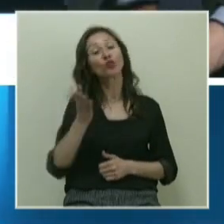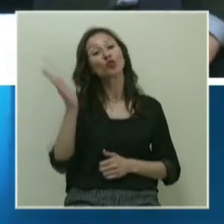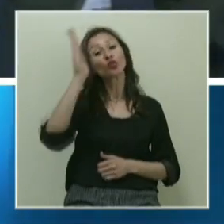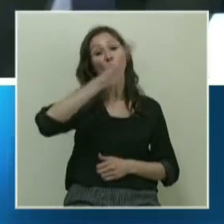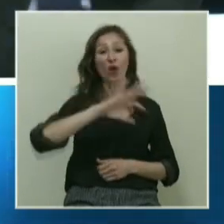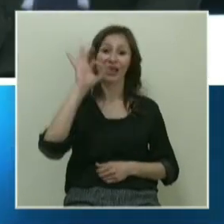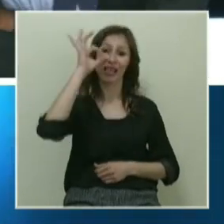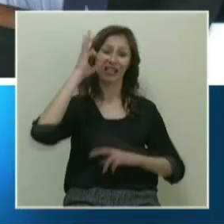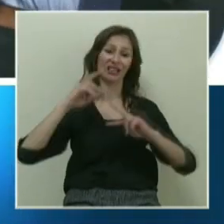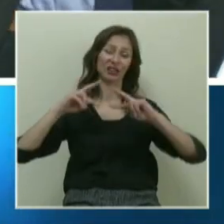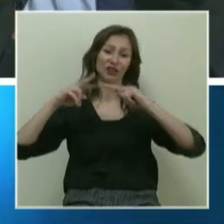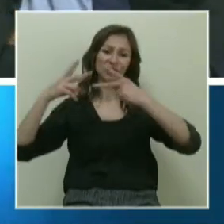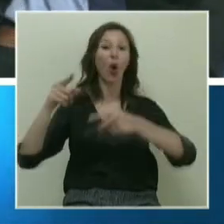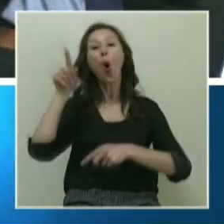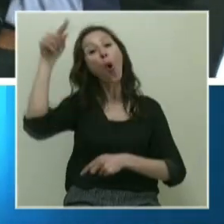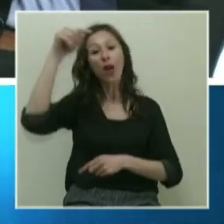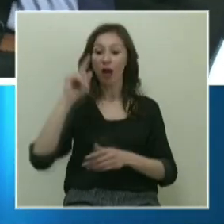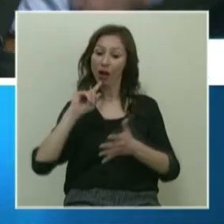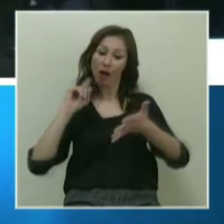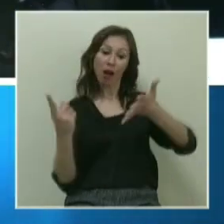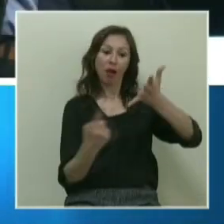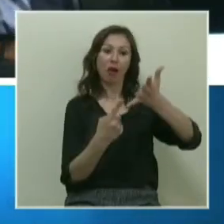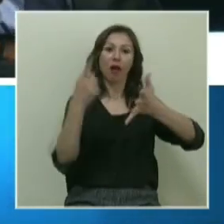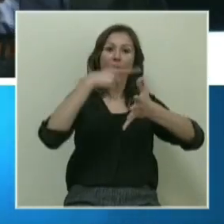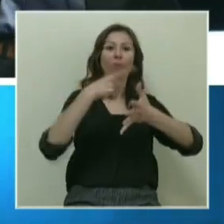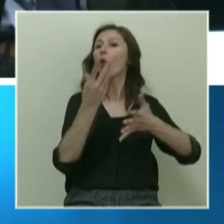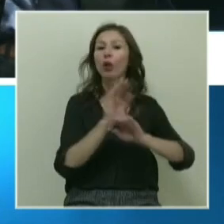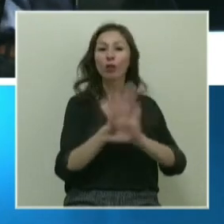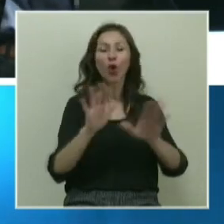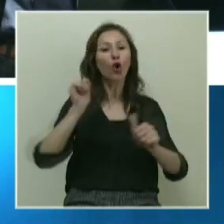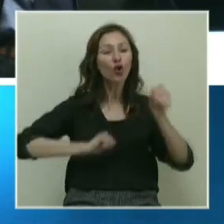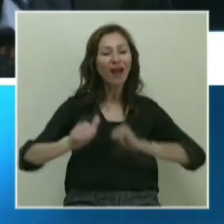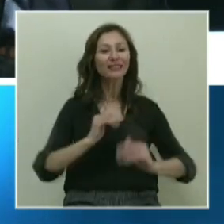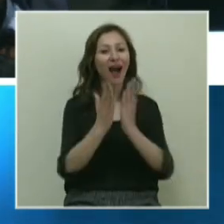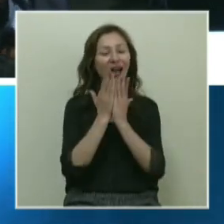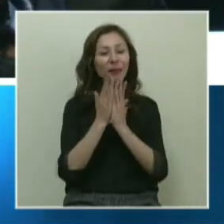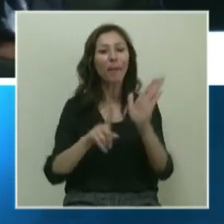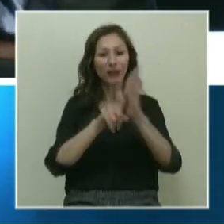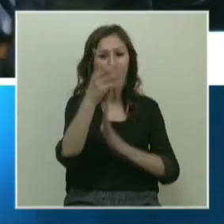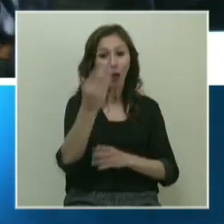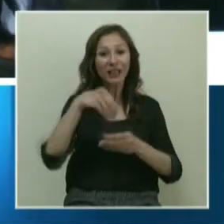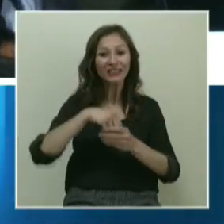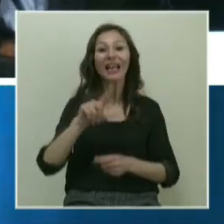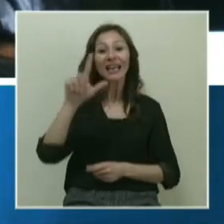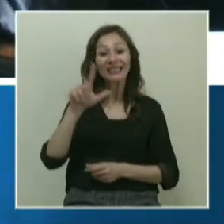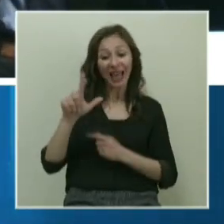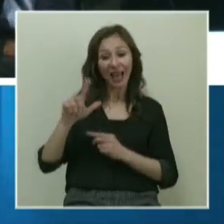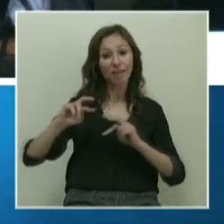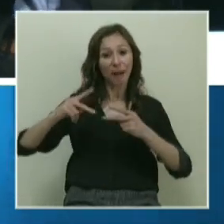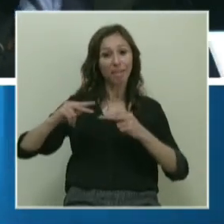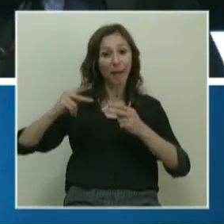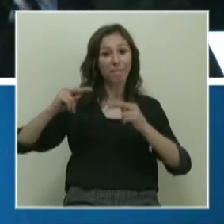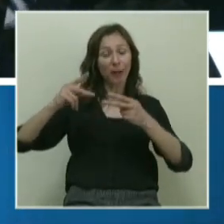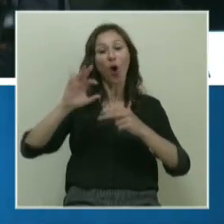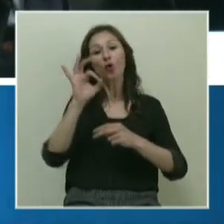yeşereceğim. Öyle olmuyor o iş. Üniversitelerinde, akademilerinde başarılı olmam için liselerde. Liselerde baş olmak